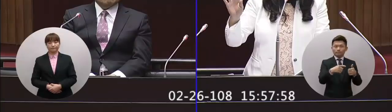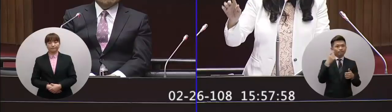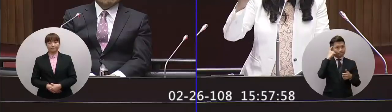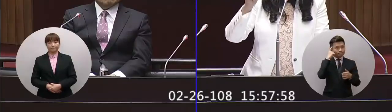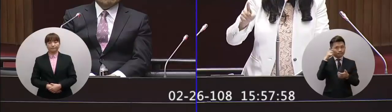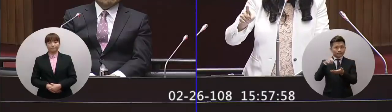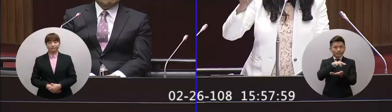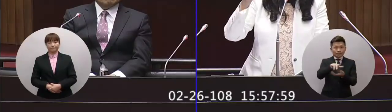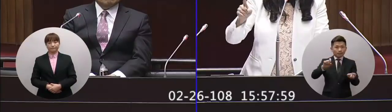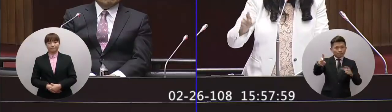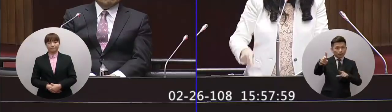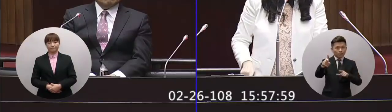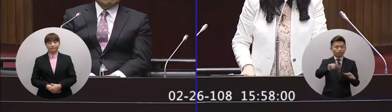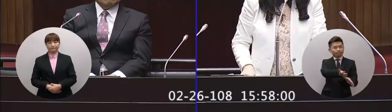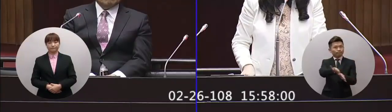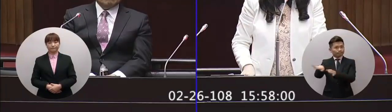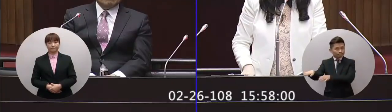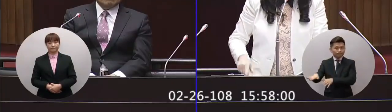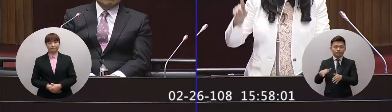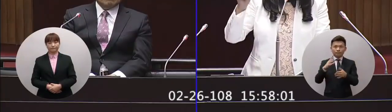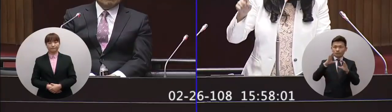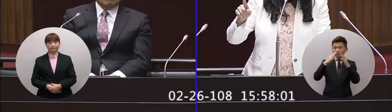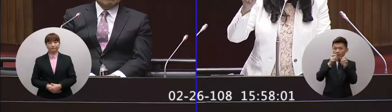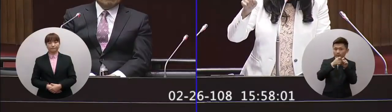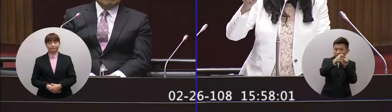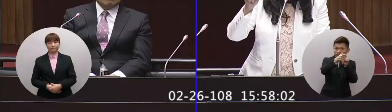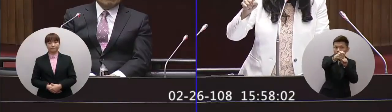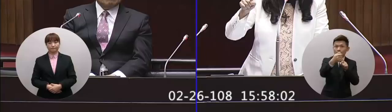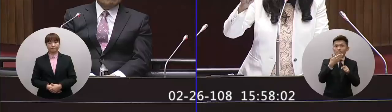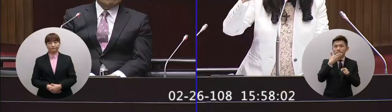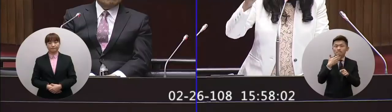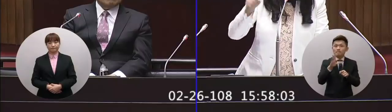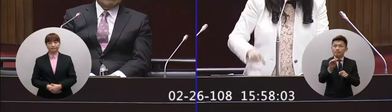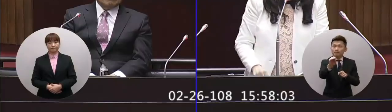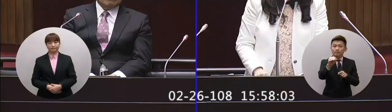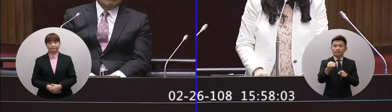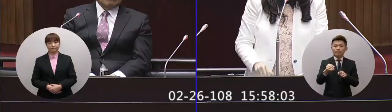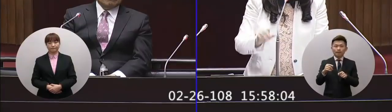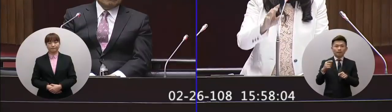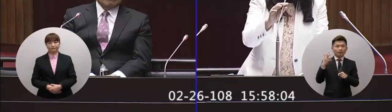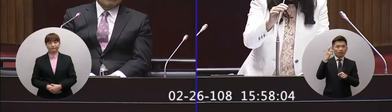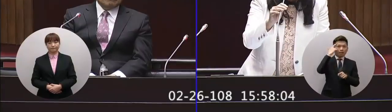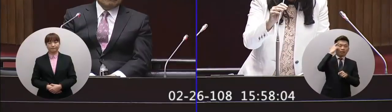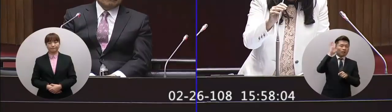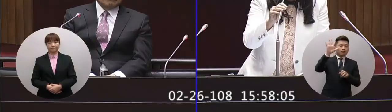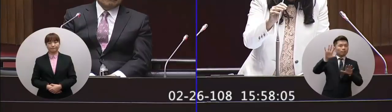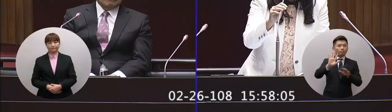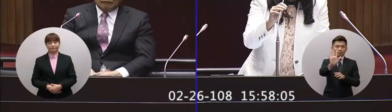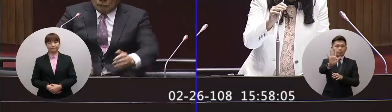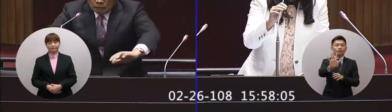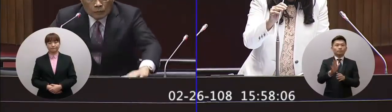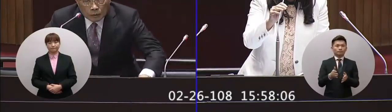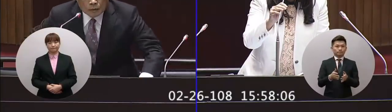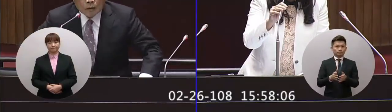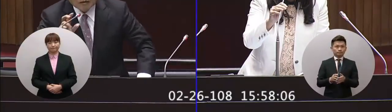要不問立場用更務實更長遠的國家發展來看要推檔這個意識形態的高牆院長你同意我講的嗎